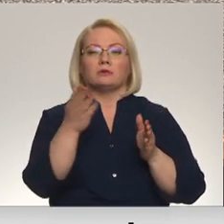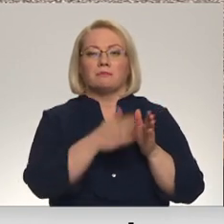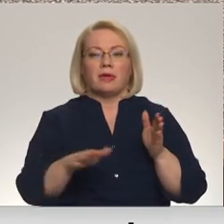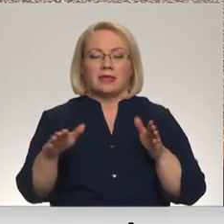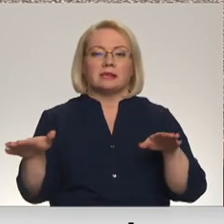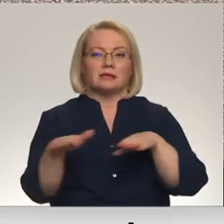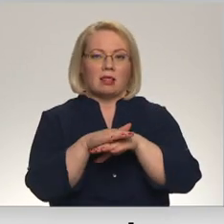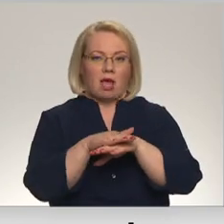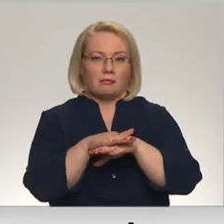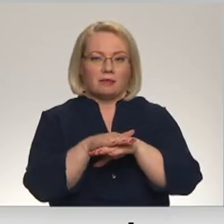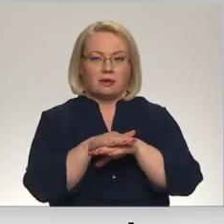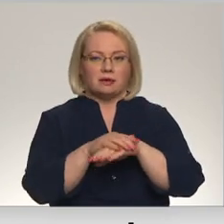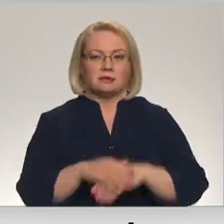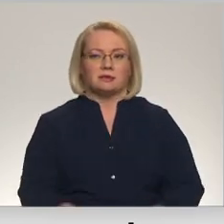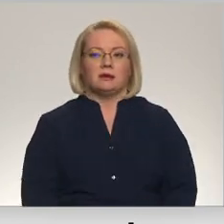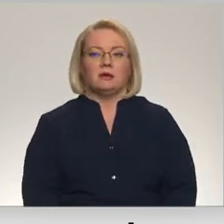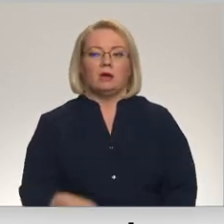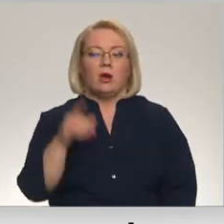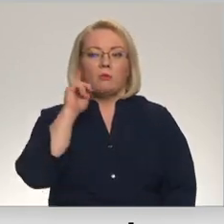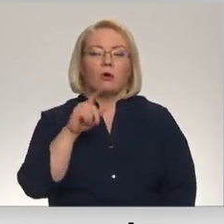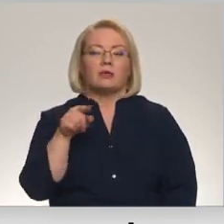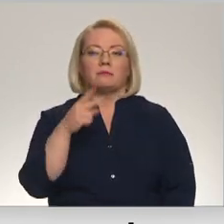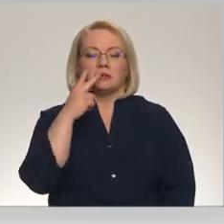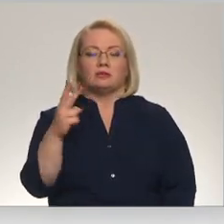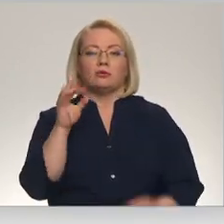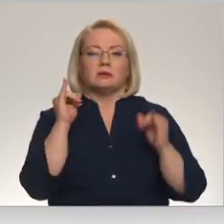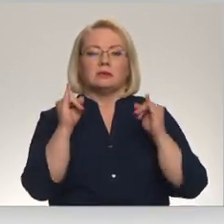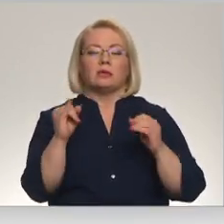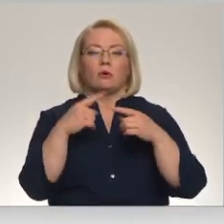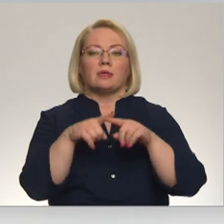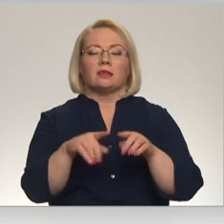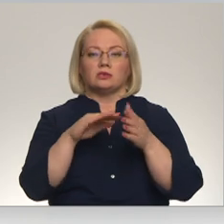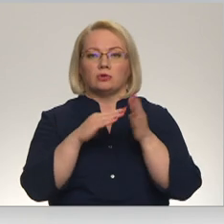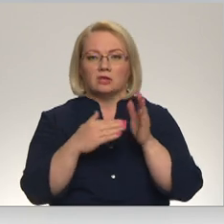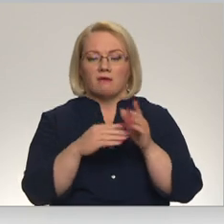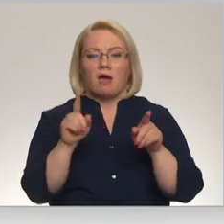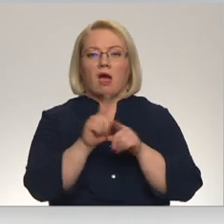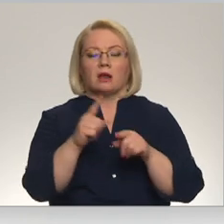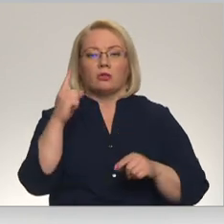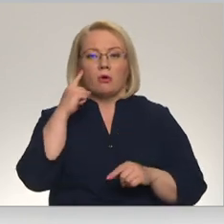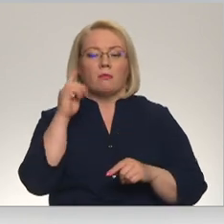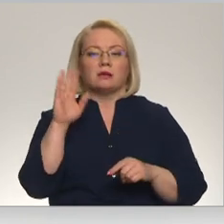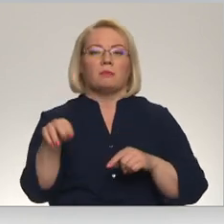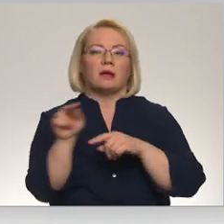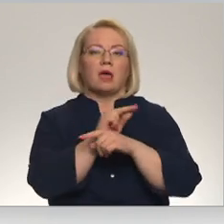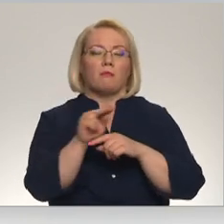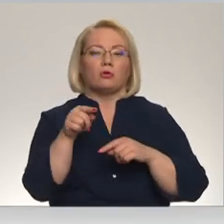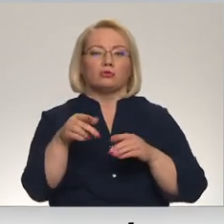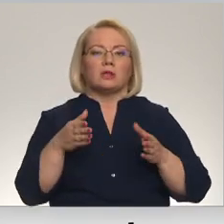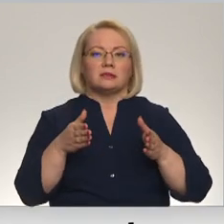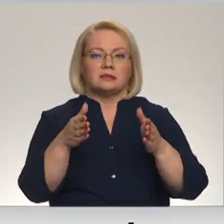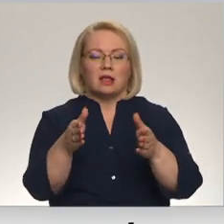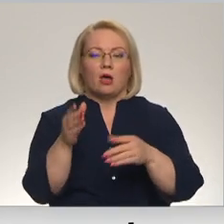salāpītas. Protams, ja varēšot slikto tehnisko stāvokli, arī tiek domāts par remontdarbību šī ceļa. Ir pat labi un